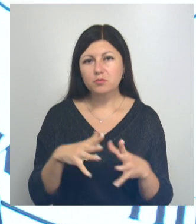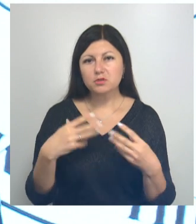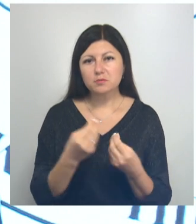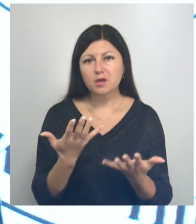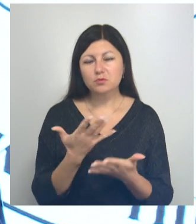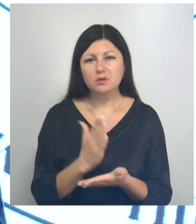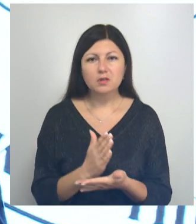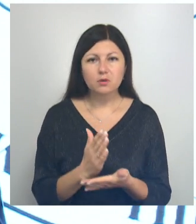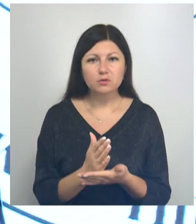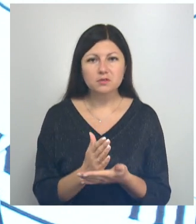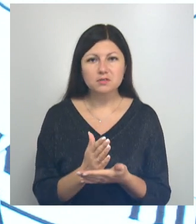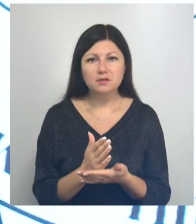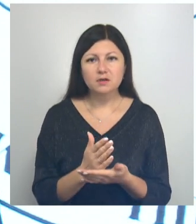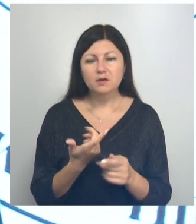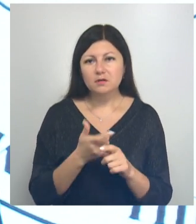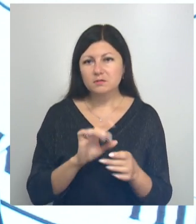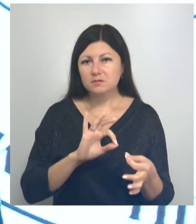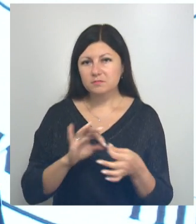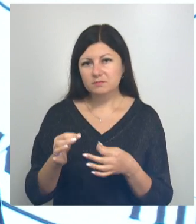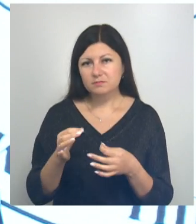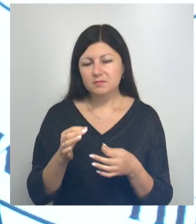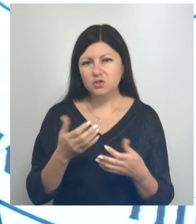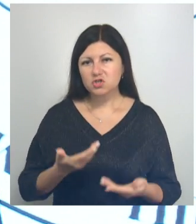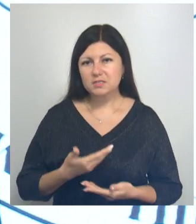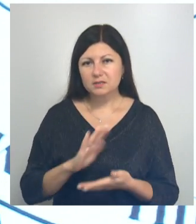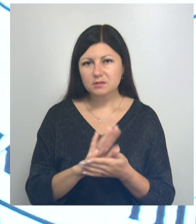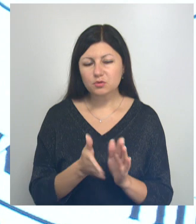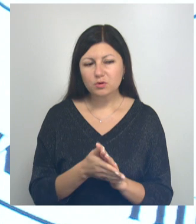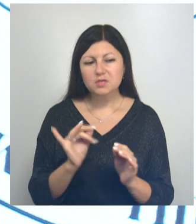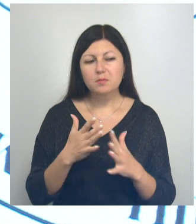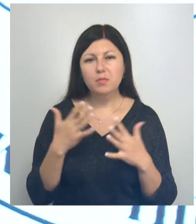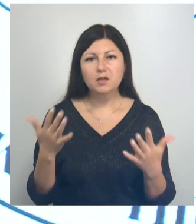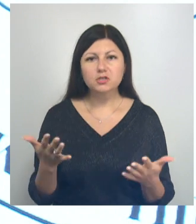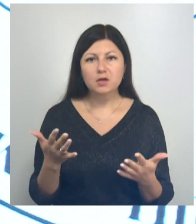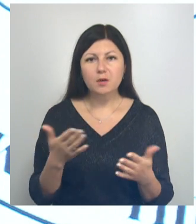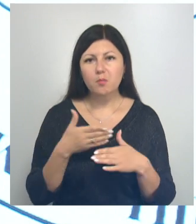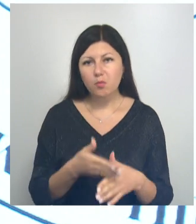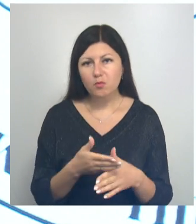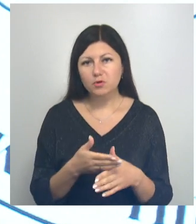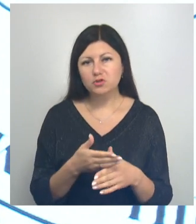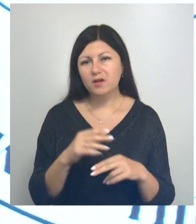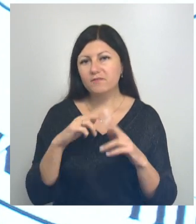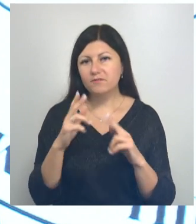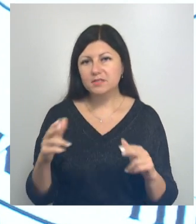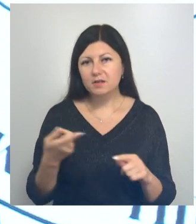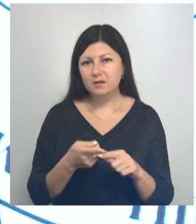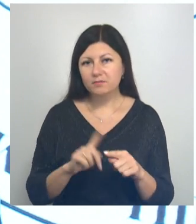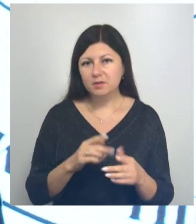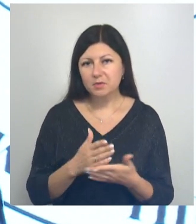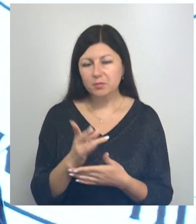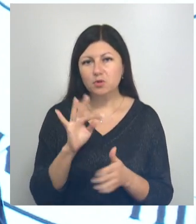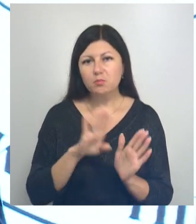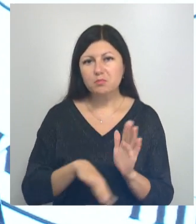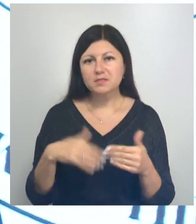которые находятся в крайне непростой жизненной ситуации, и большая помощь федеральная в этом направлении. Но без